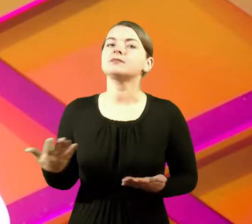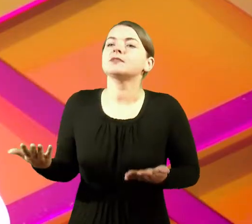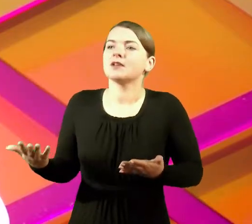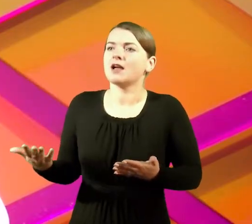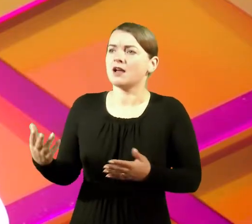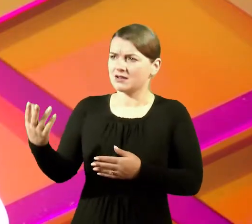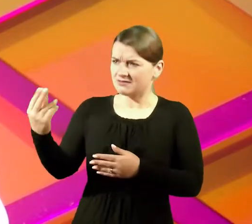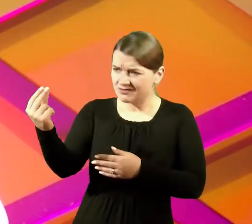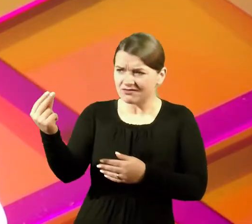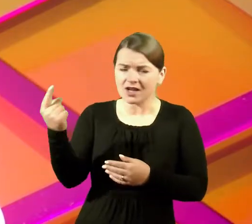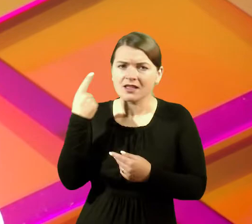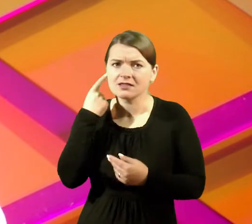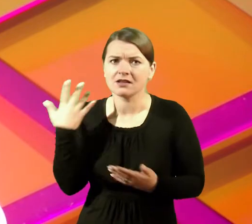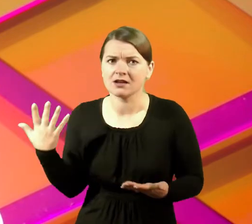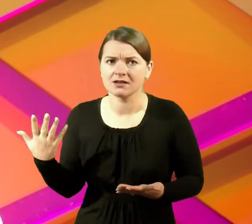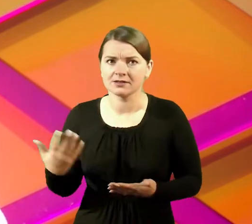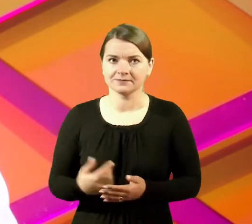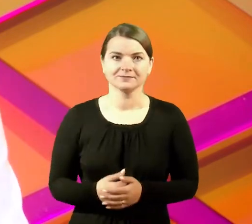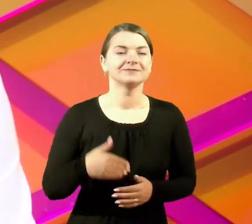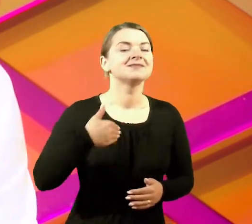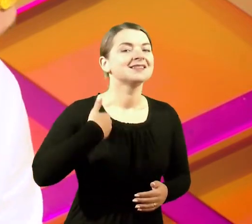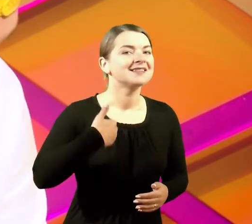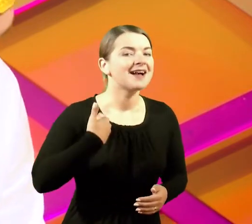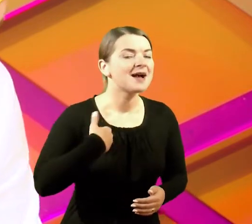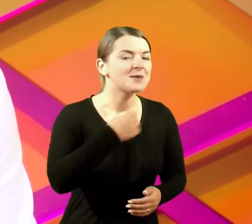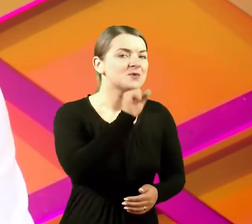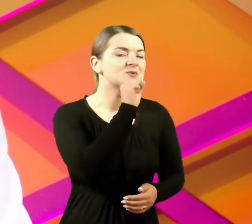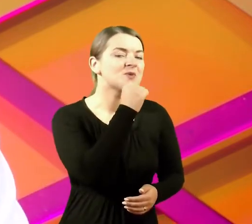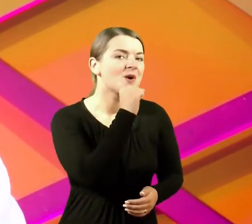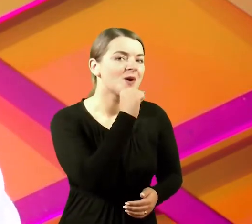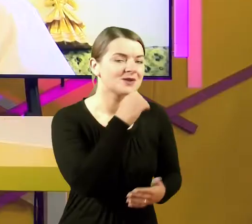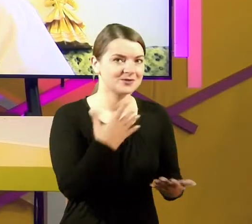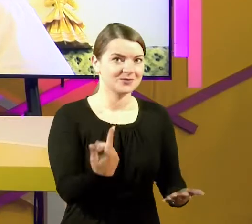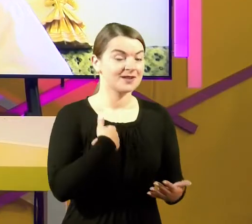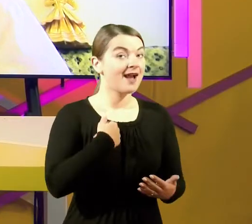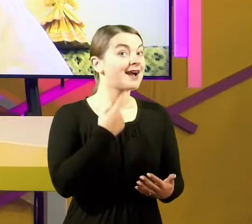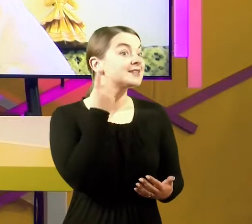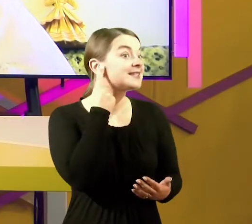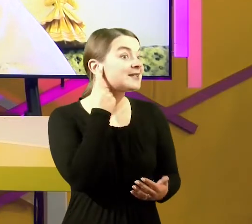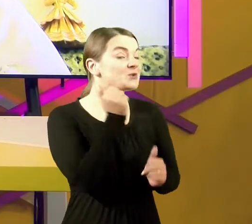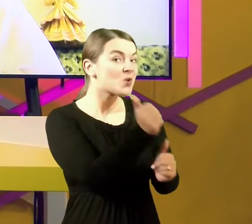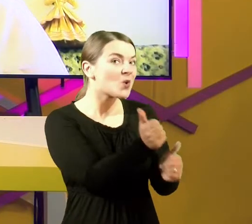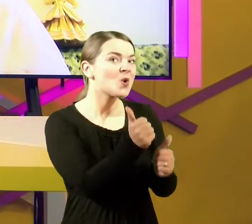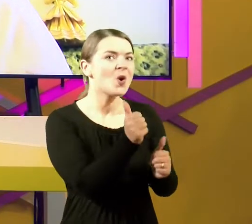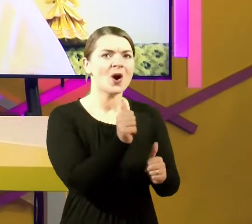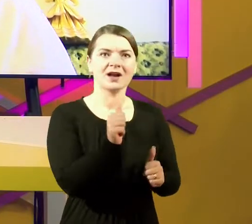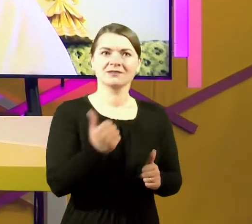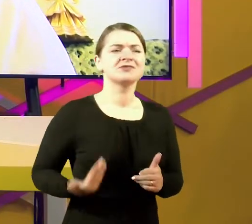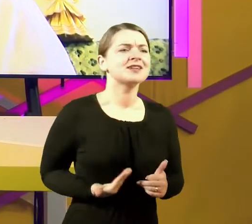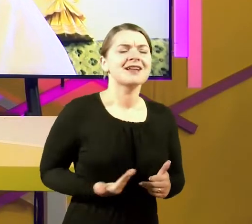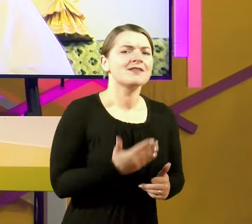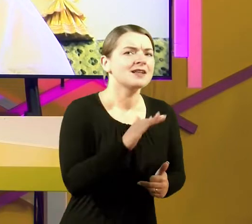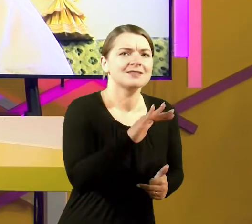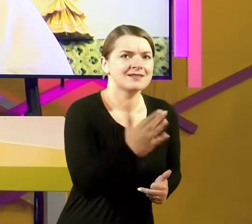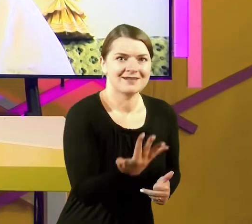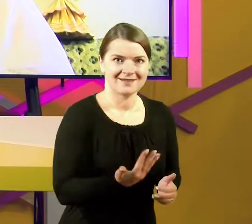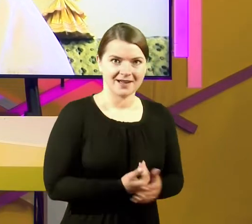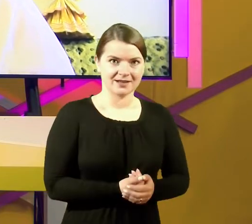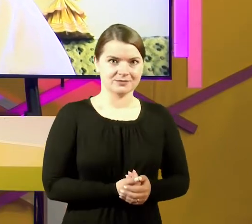Na, jį kalbė, kaliu, negirdžiu. Labas, močiutė, puikiai tave girdžiu. Kaip tau sekasi?